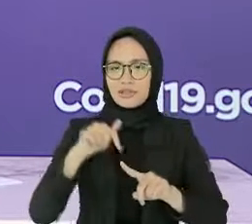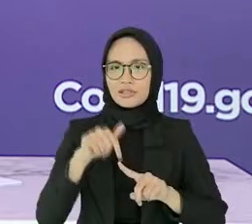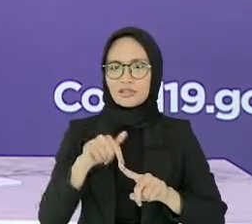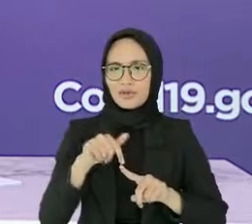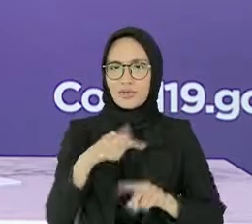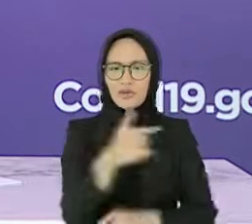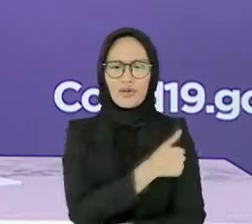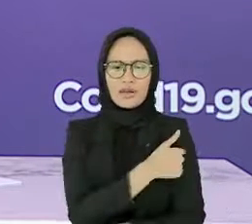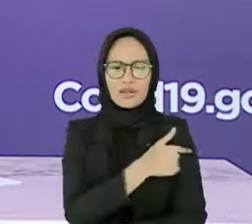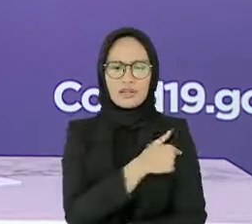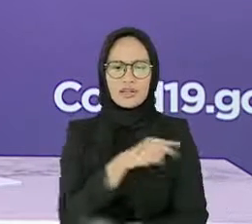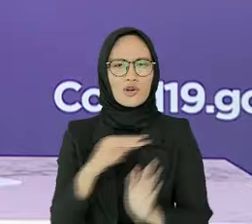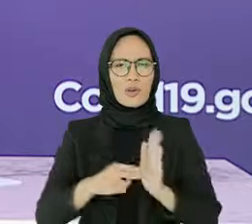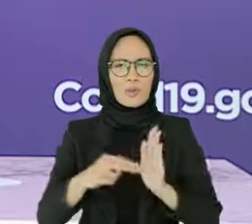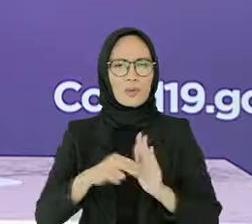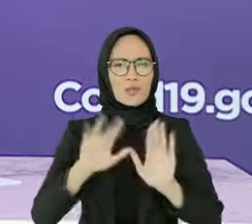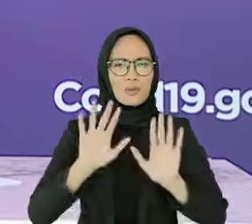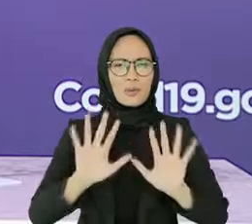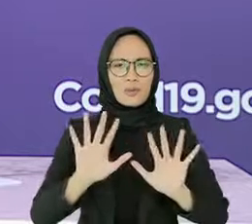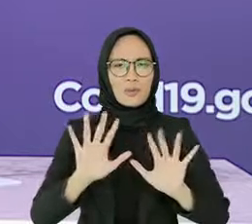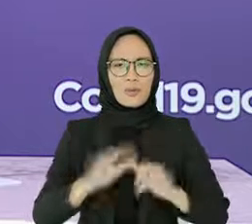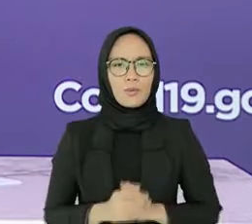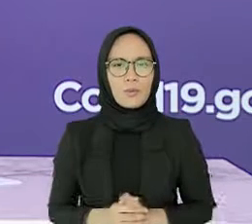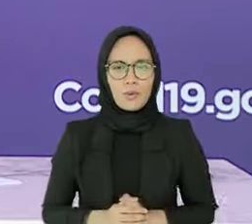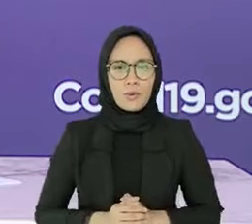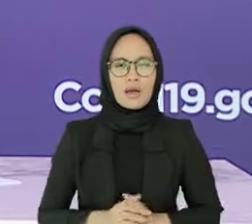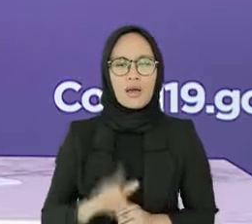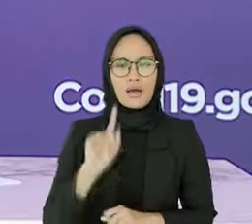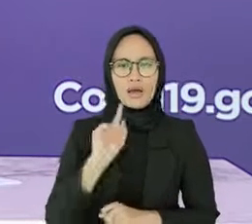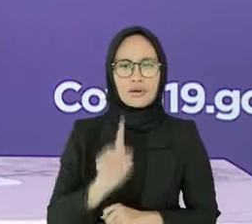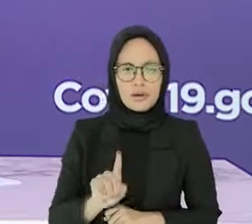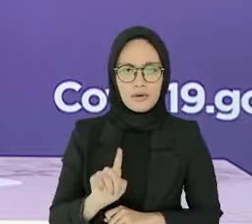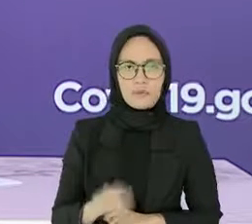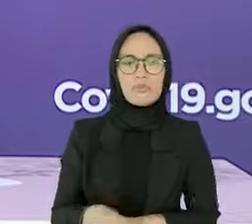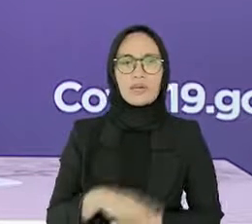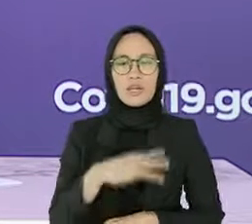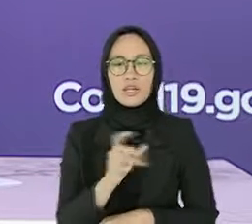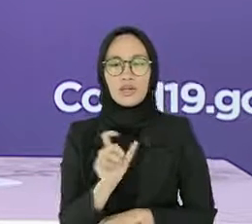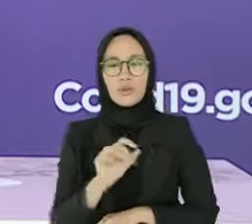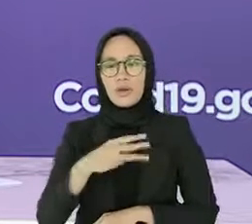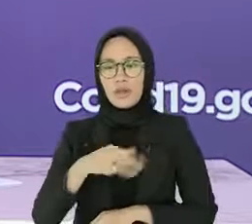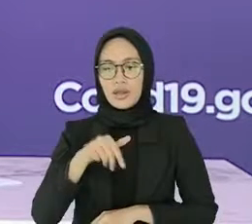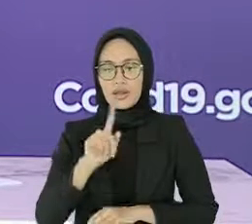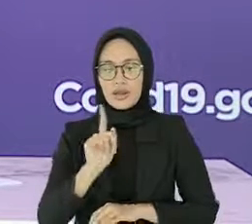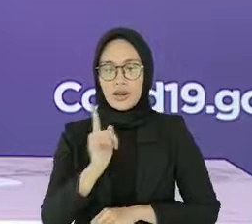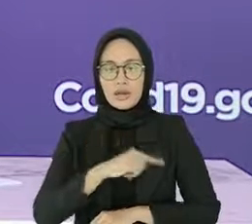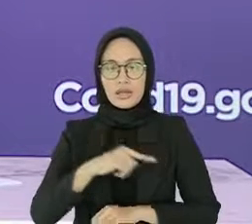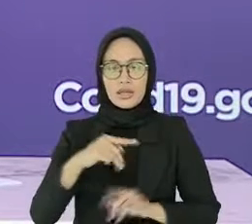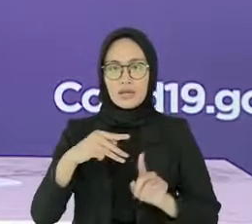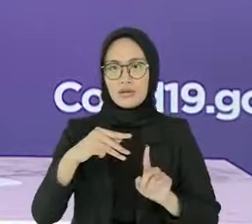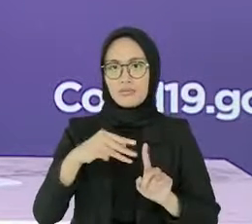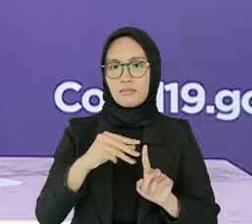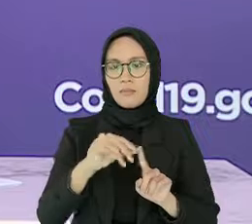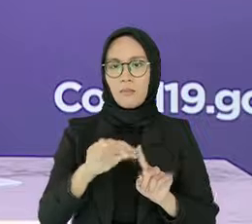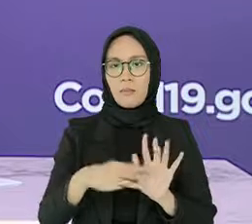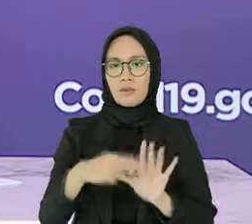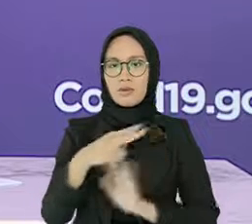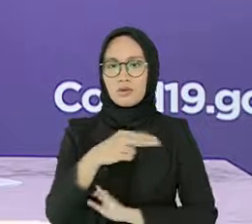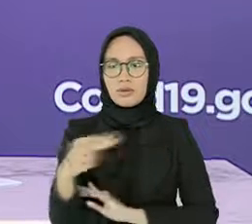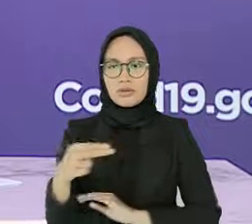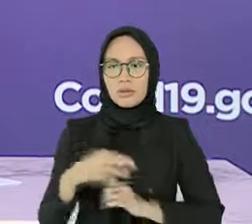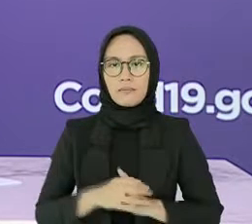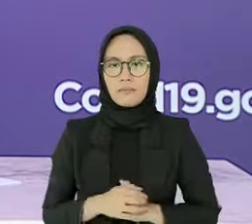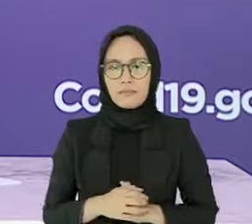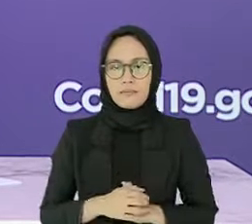-19 ke-10 yang mendapatkan EUA dari Badan POM Republik Indonesia dengan pemegang izinnya